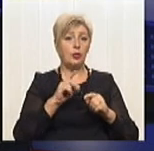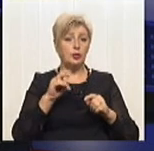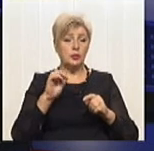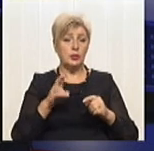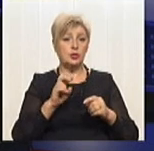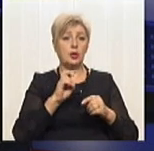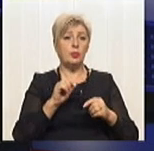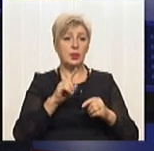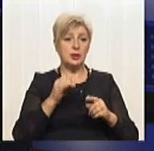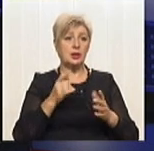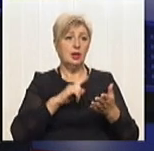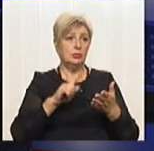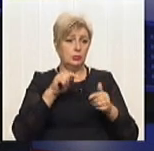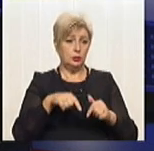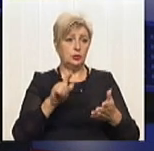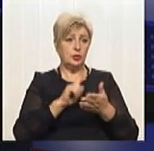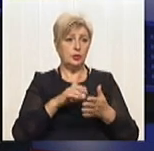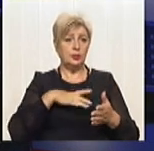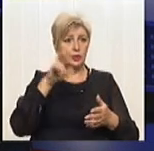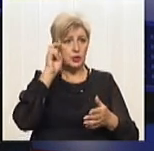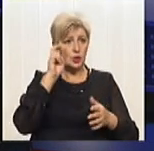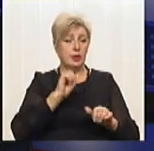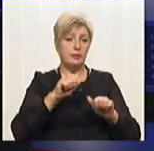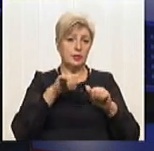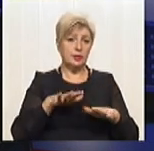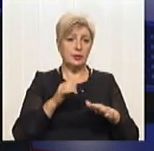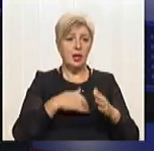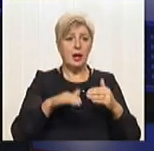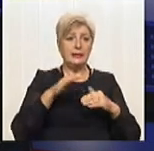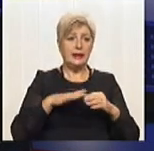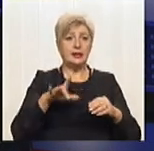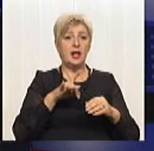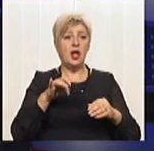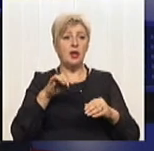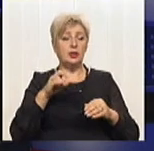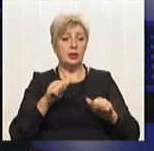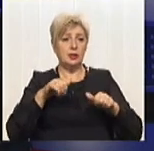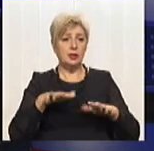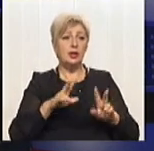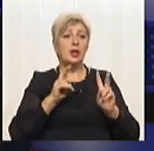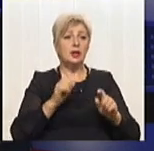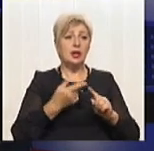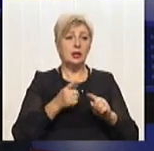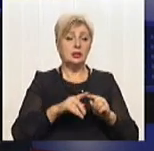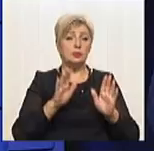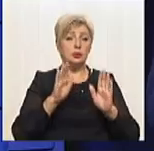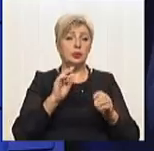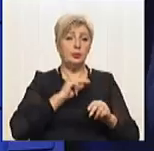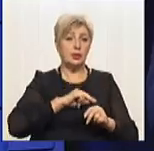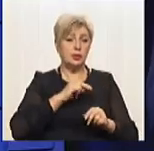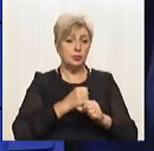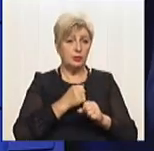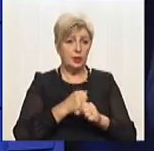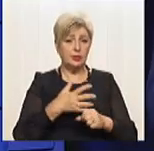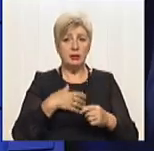мають бути якісь державніські рішення, мають бути якісь надрегіональні навіть рішення. Як це буде працювати? Чесно скажучи, ніхто